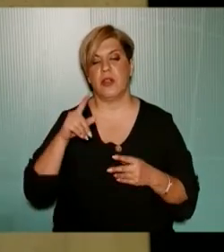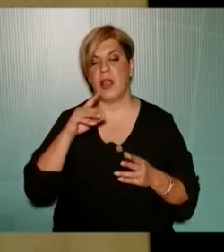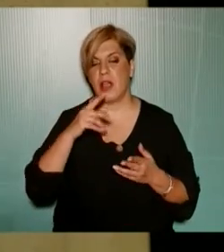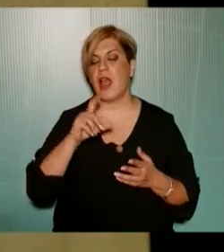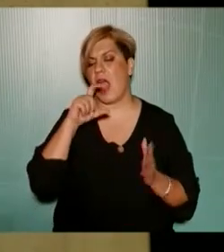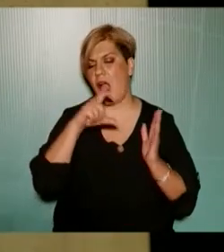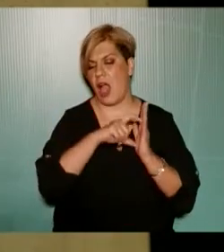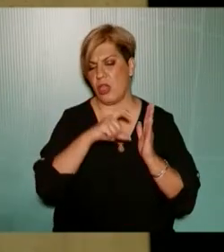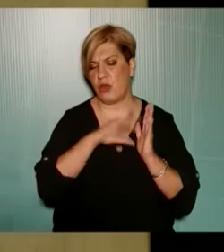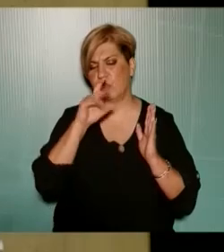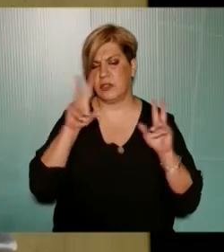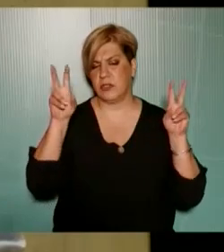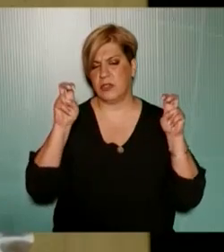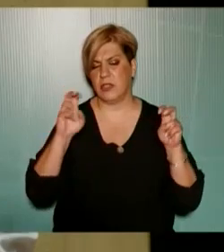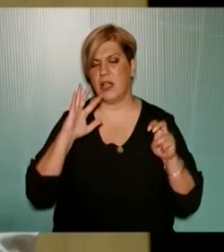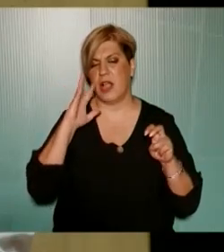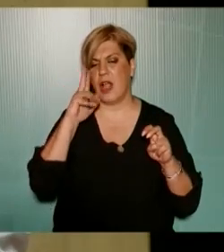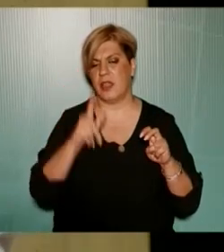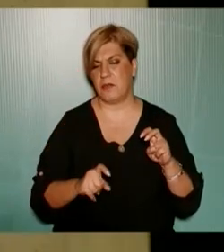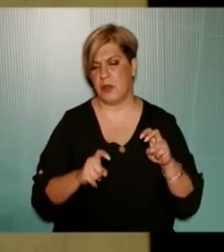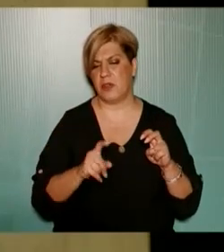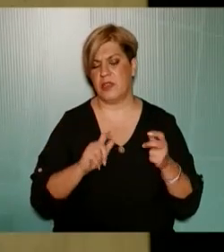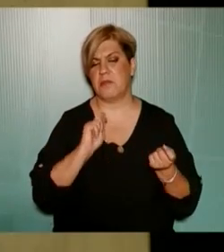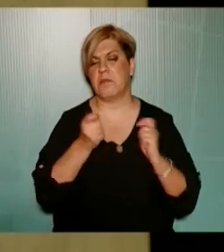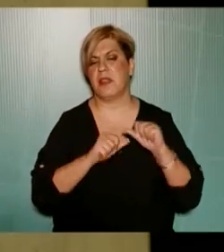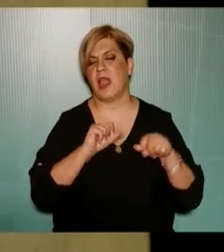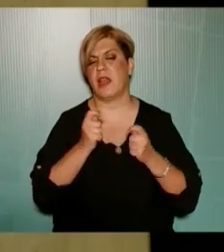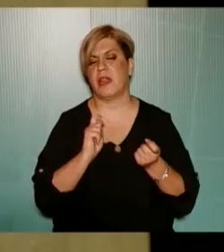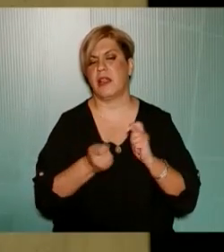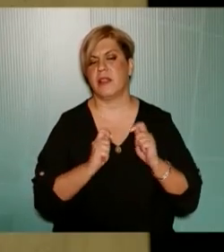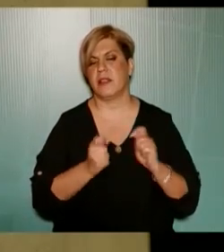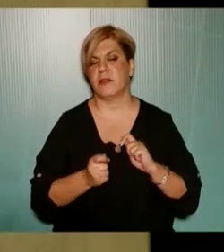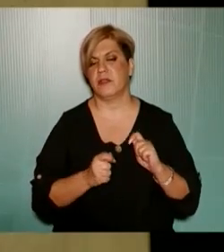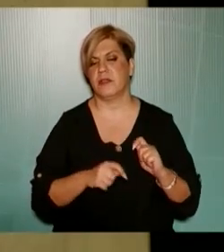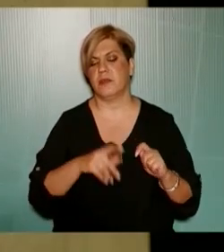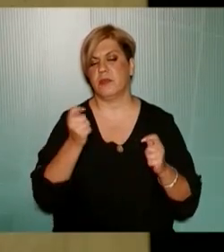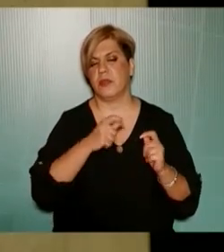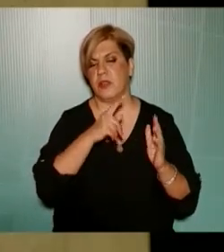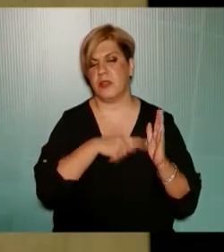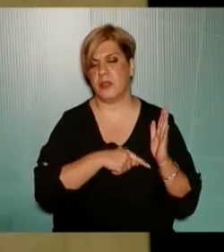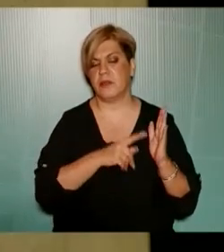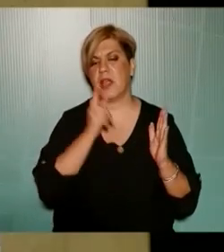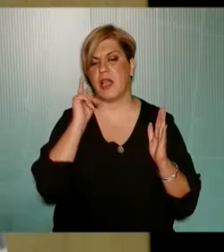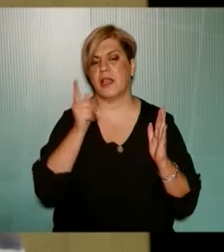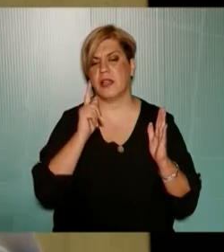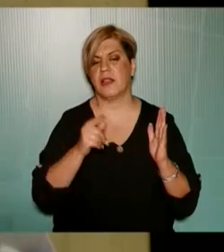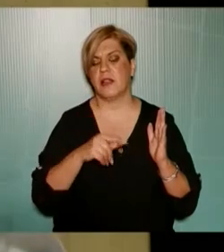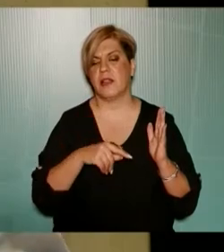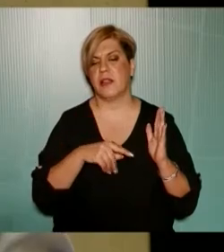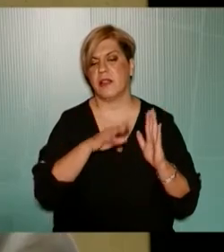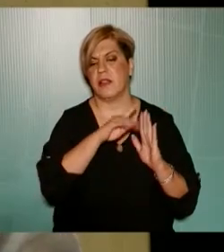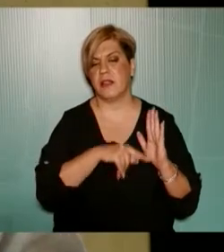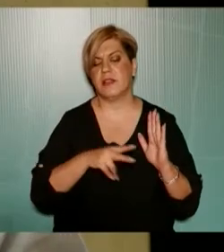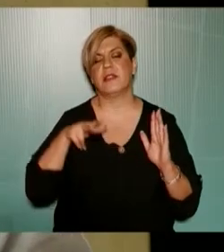άρθρο που είχε τίτλο Καθημερινότητα και μεταρρυθμίσεις όπου ασκούνταν μια κριτική από την εφημερίδα